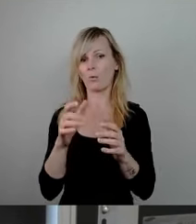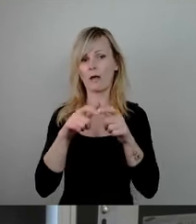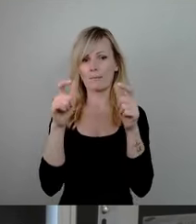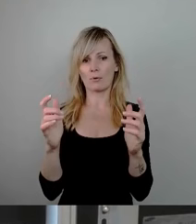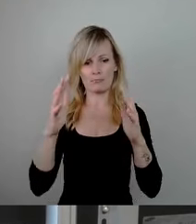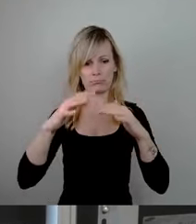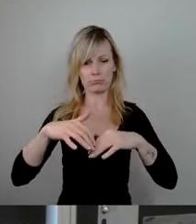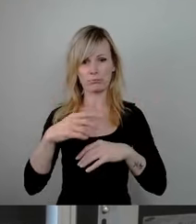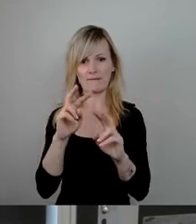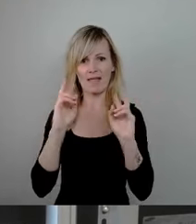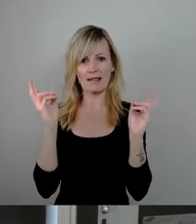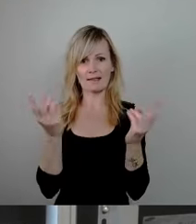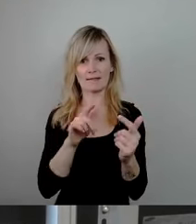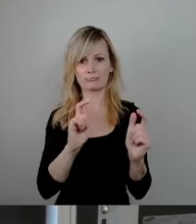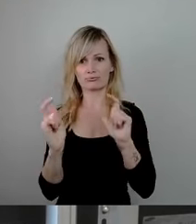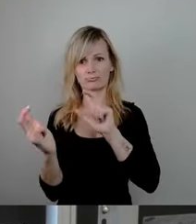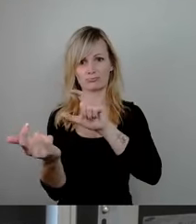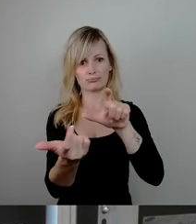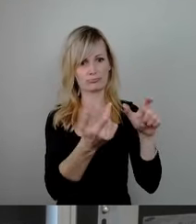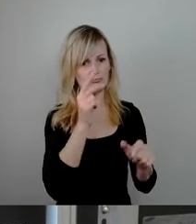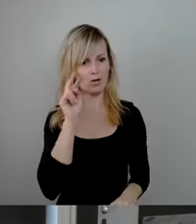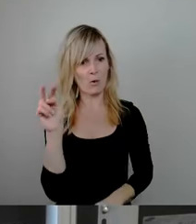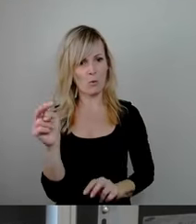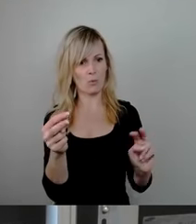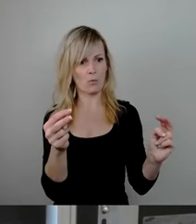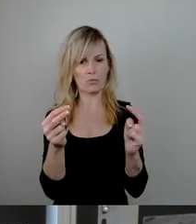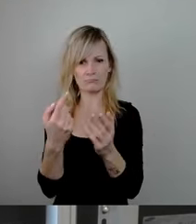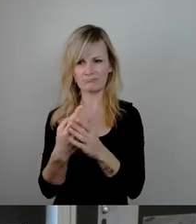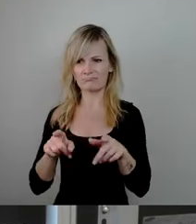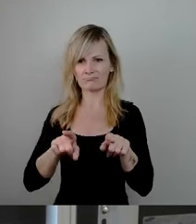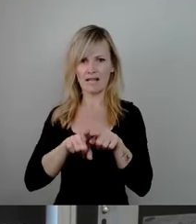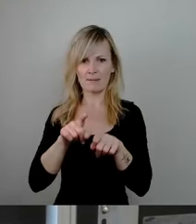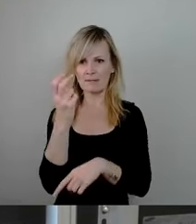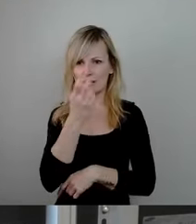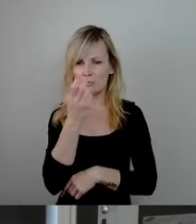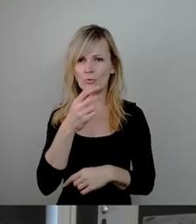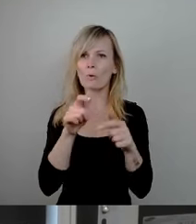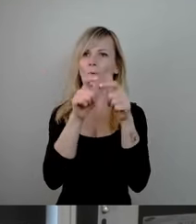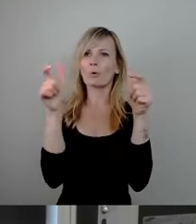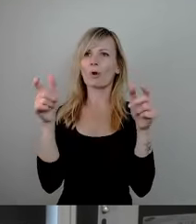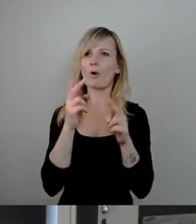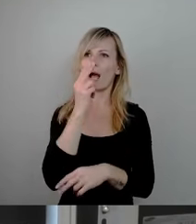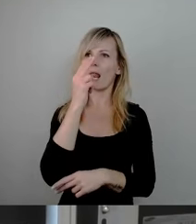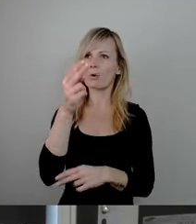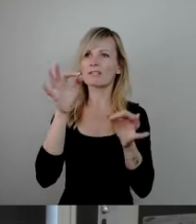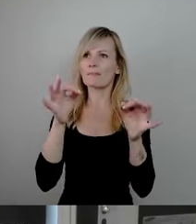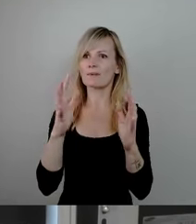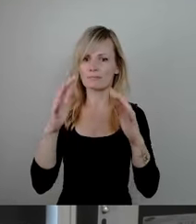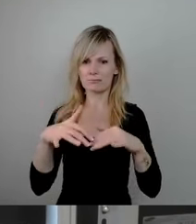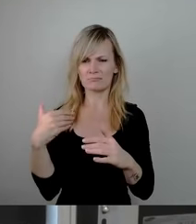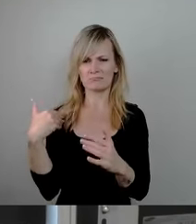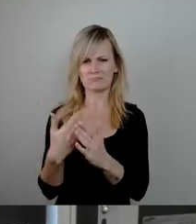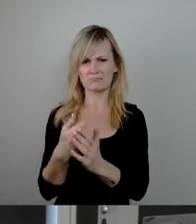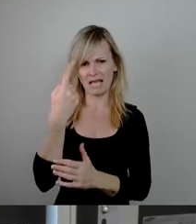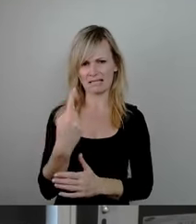erstaunte Welt. Sie suchen ihresgleichen eine Brücke, die ohne sichtbaren äußeren Einfluss ihre Arbeit einstellt. Das gab es wohl noch nicht.